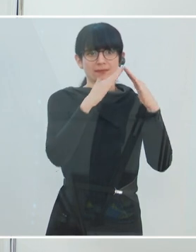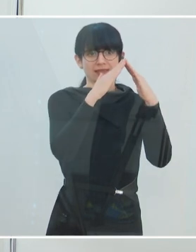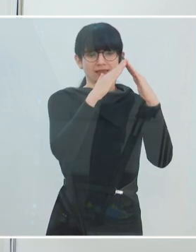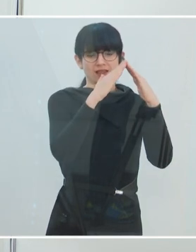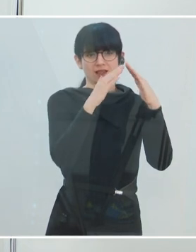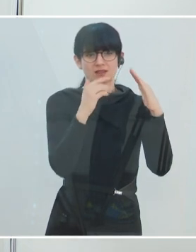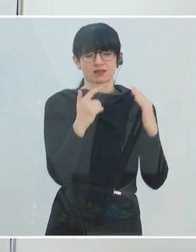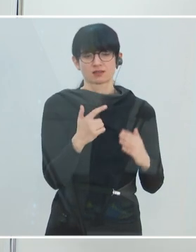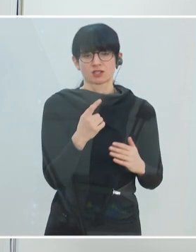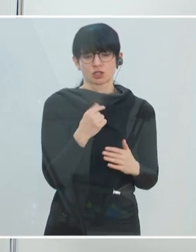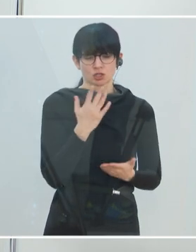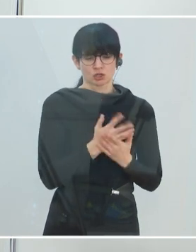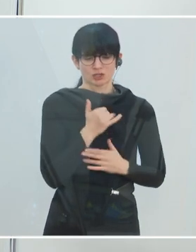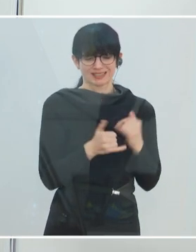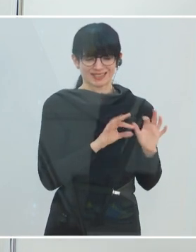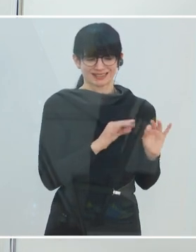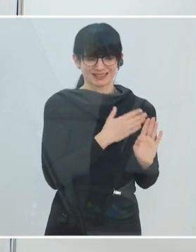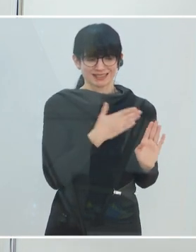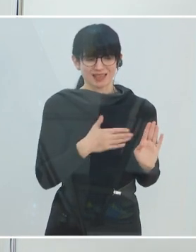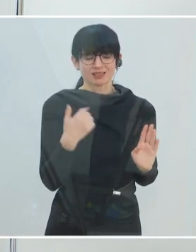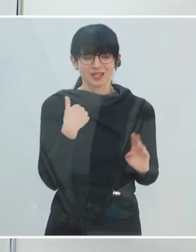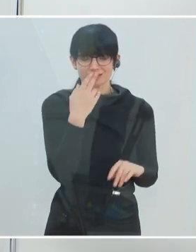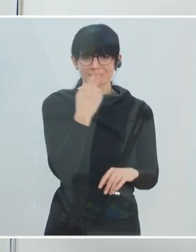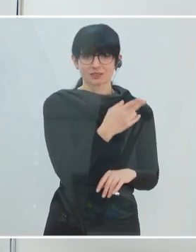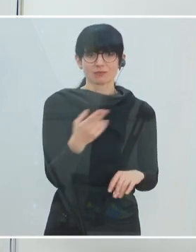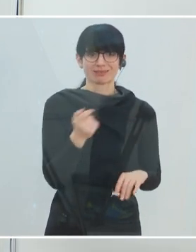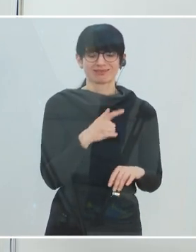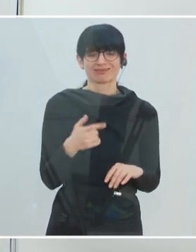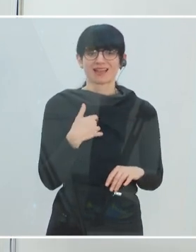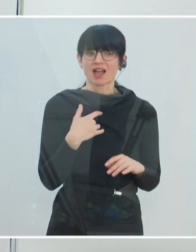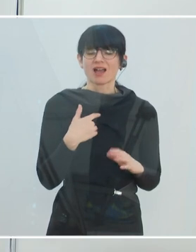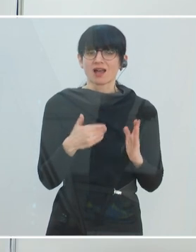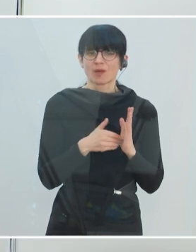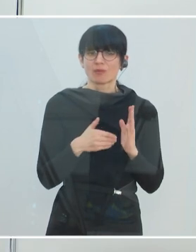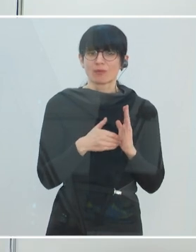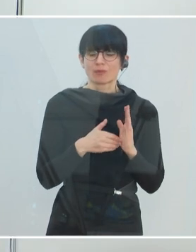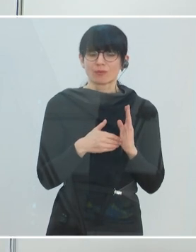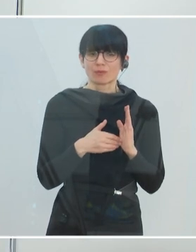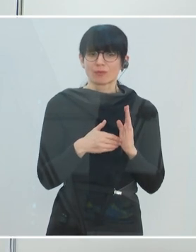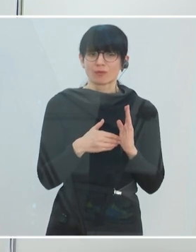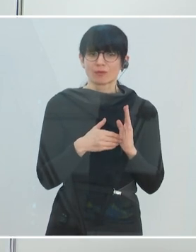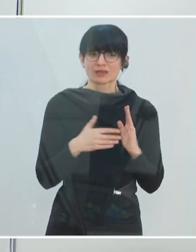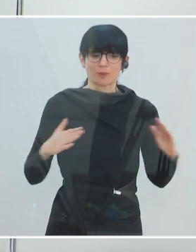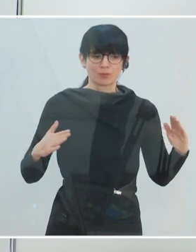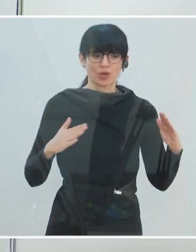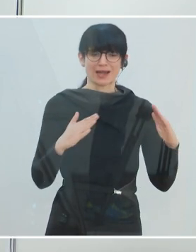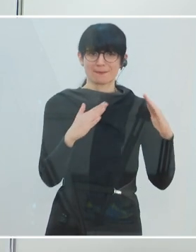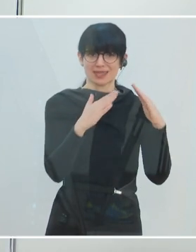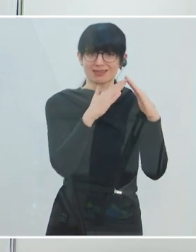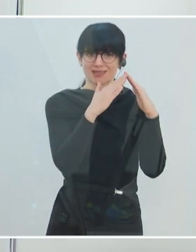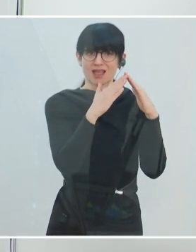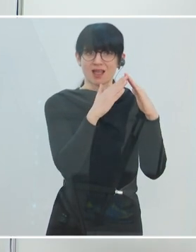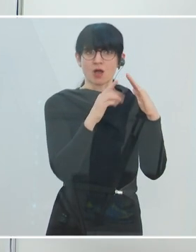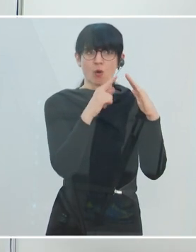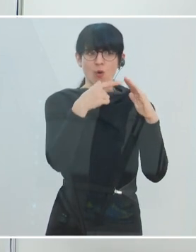schon seit Jahrzehnten im Grunde und weltweit in allen Interventionen, die wir machen. Und der Kopf dieser Pyramide, also ganz